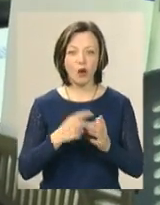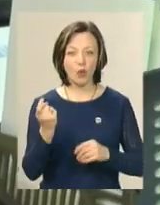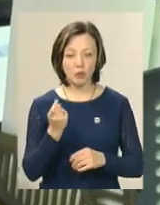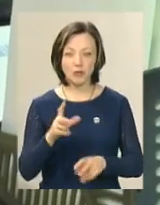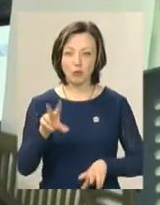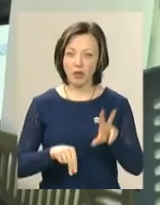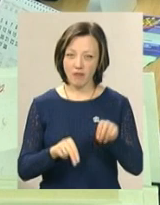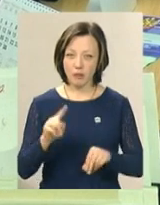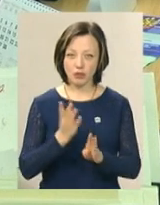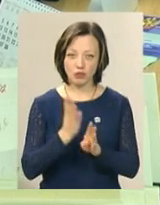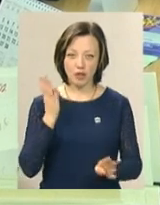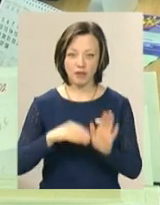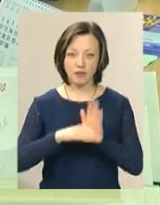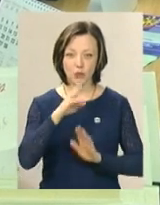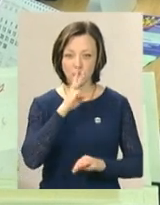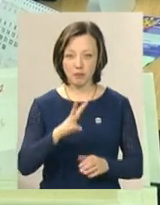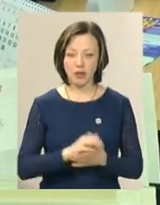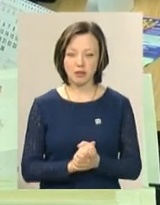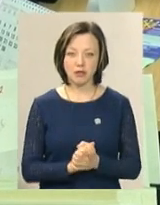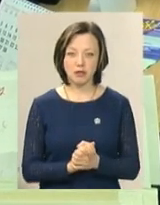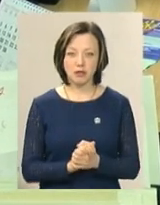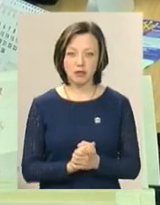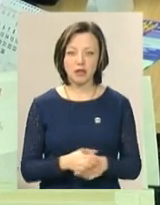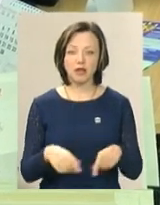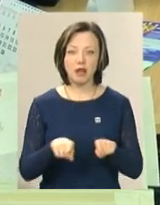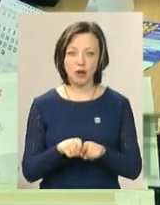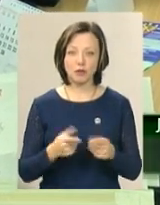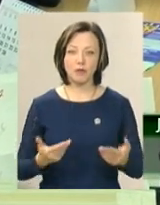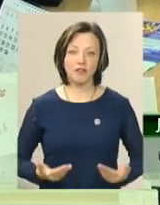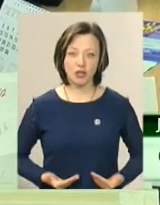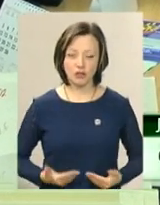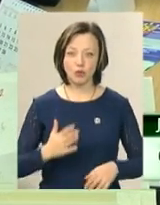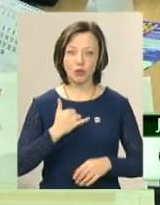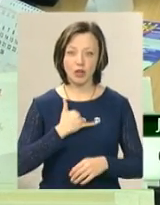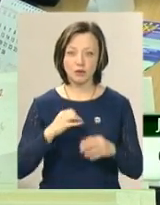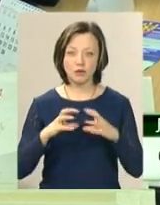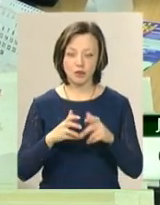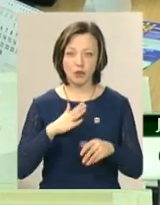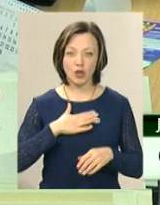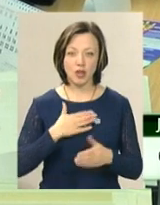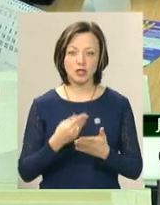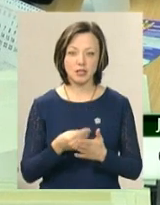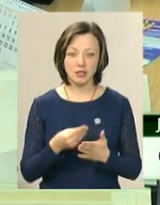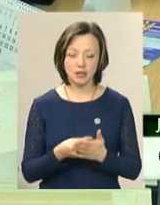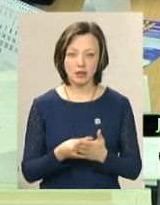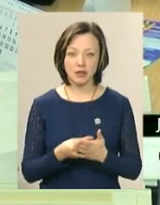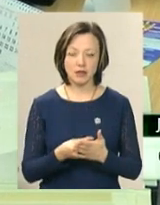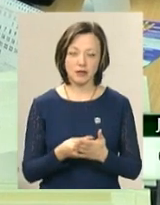І сподівається, в першу чергу, на високу зарплату. Так, щоб вижити в нашому світі по наших цінах, то